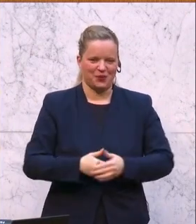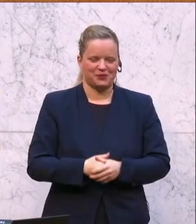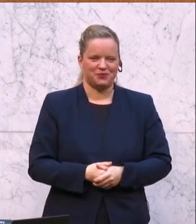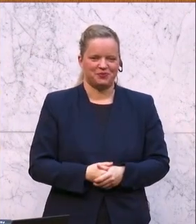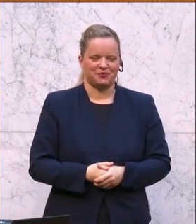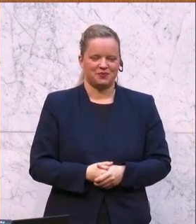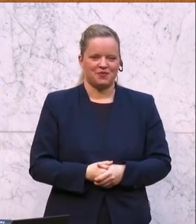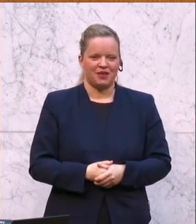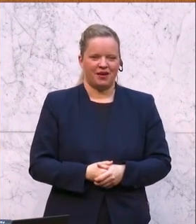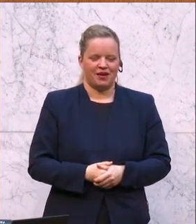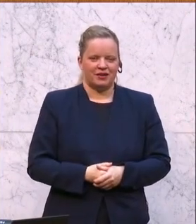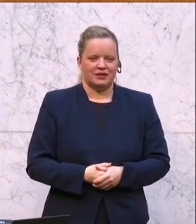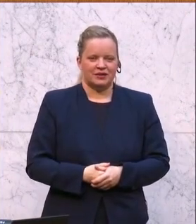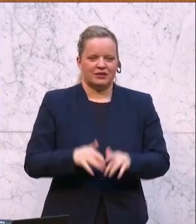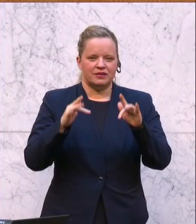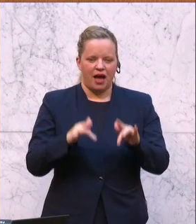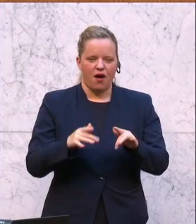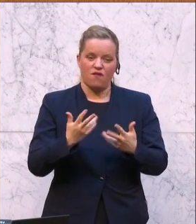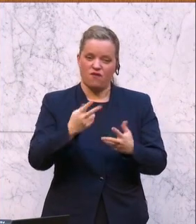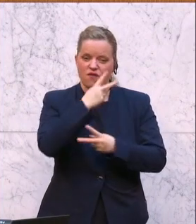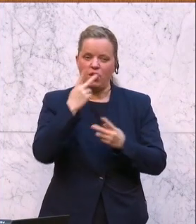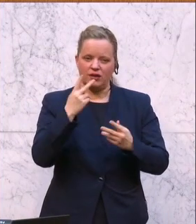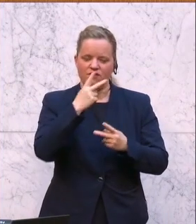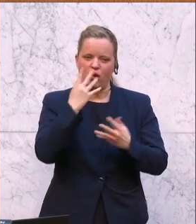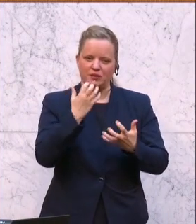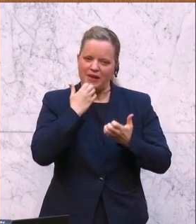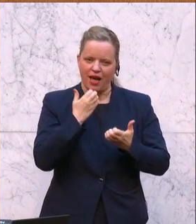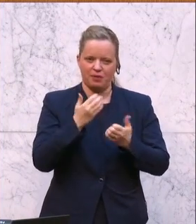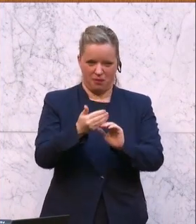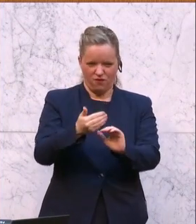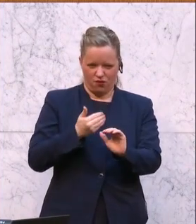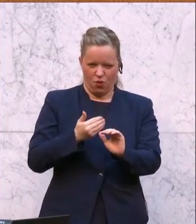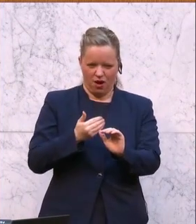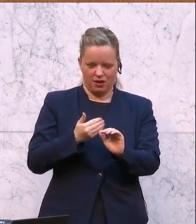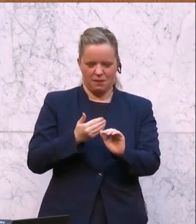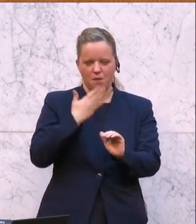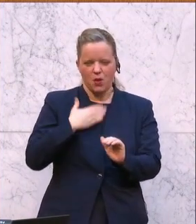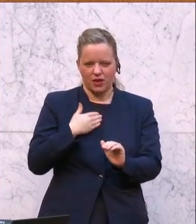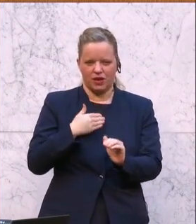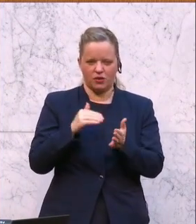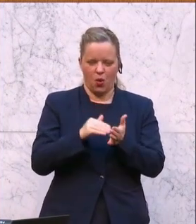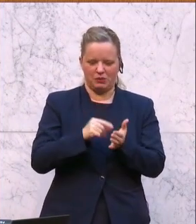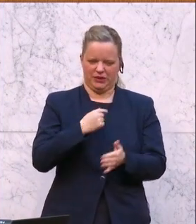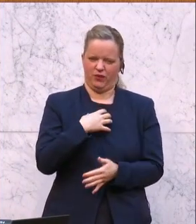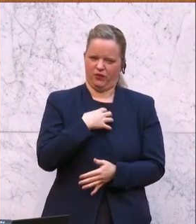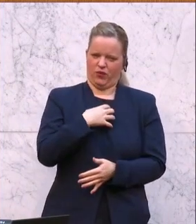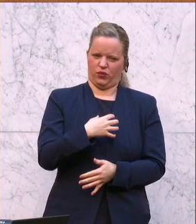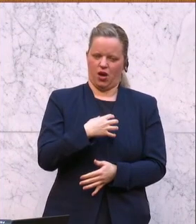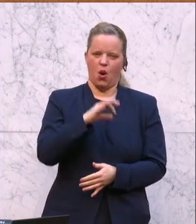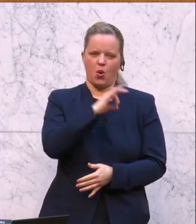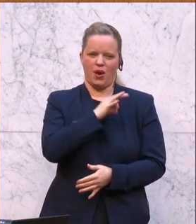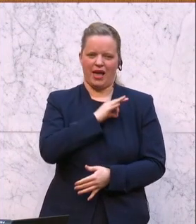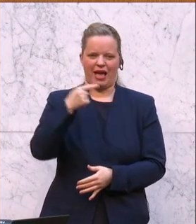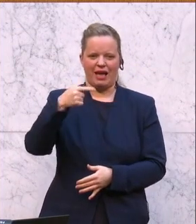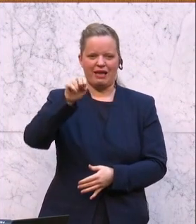Bevor ich auf das Erfolgsbegehren eingehe, möchte ich jetzt schon ein bisschen Verwunderung ausdrücken zu dem, was der Kollege